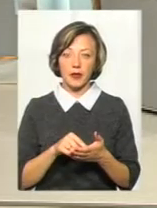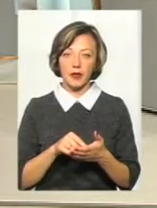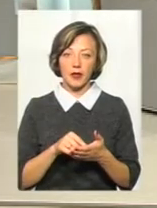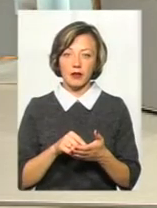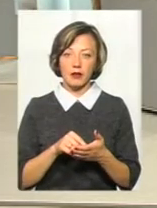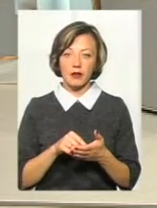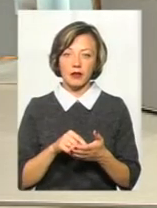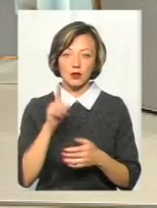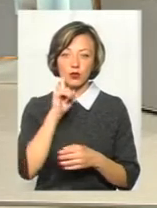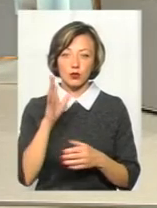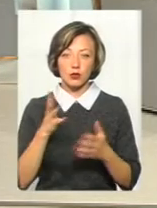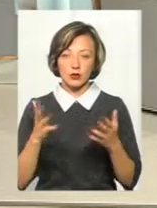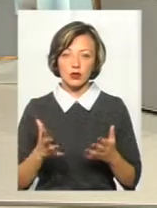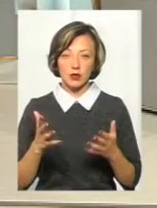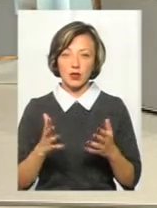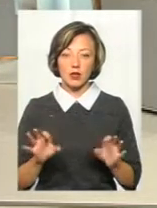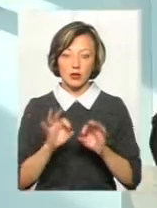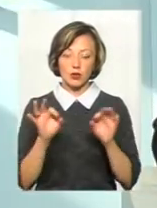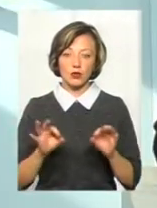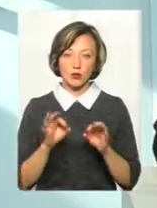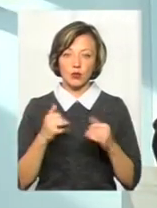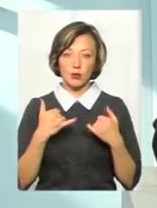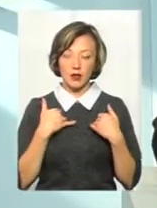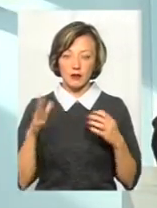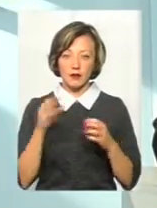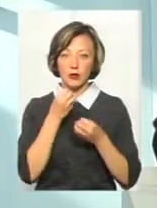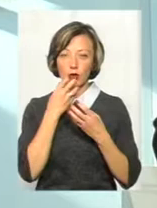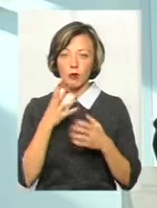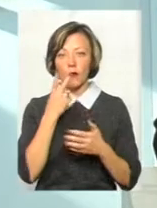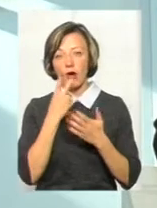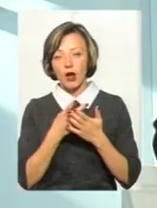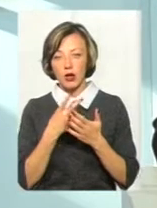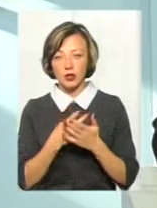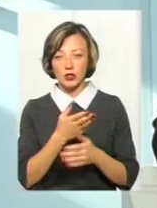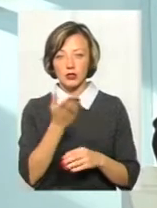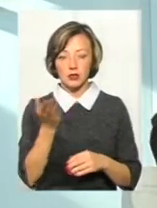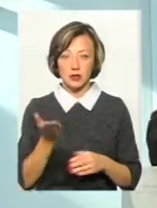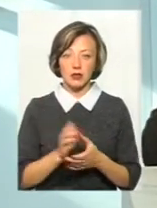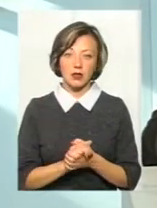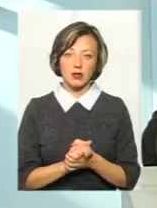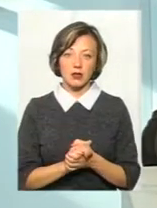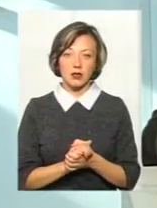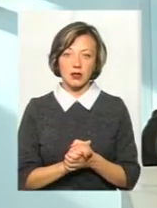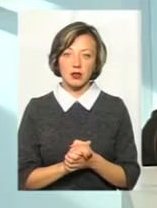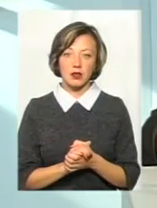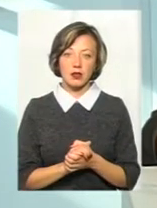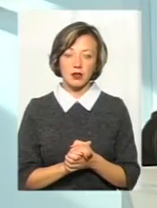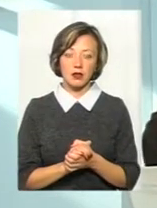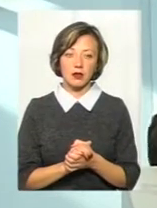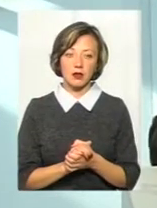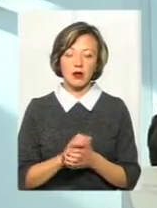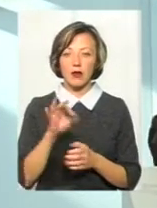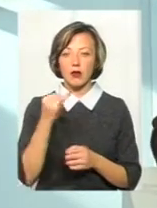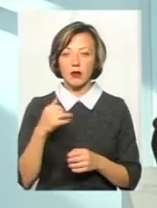в таке незручне становище. «Ні, ні, в мене все добре, відповідає, а покажіть». Показав, і вже на виході, як правило, з будинку,